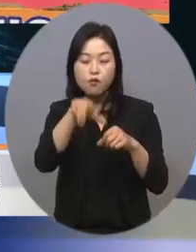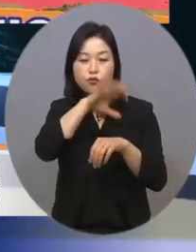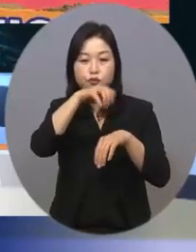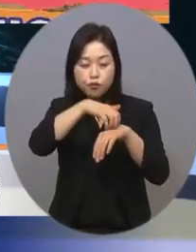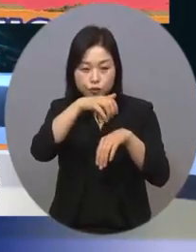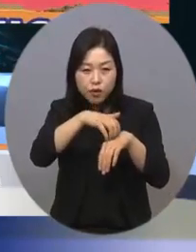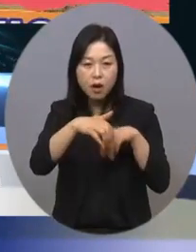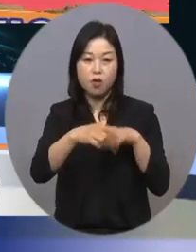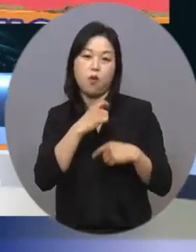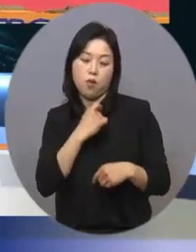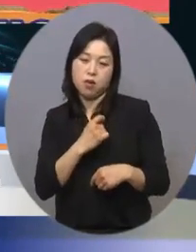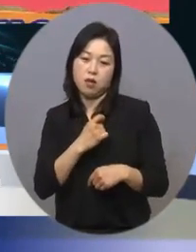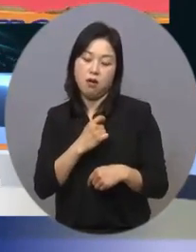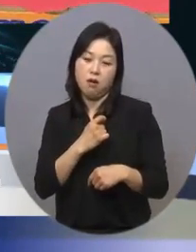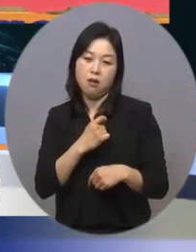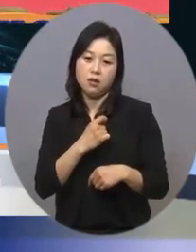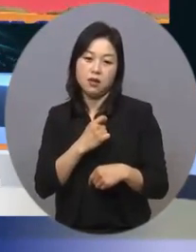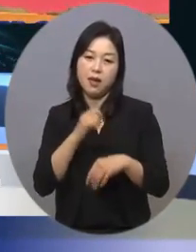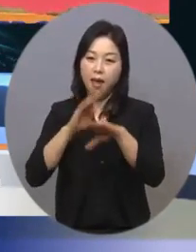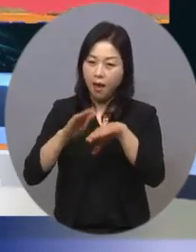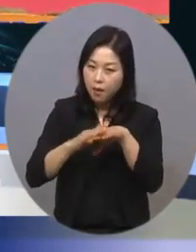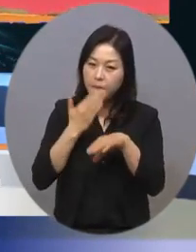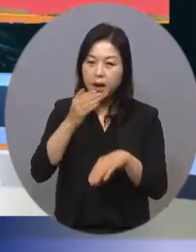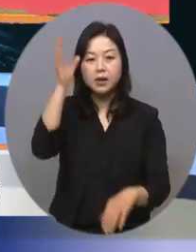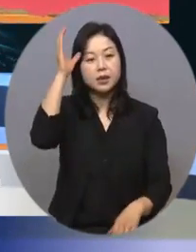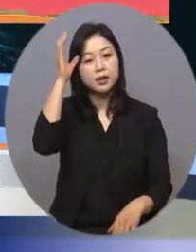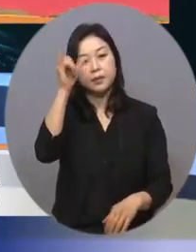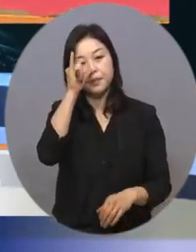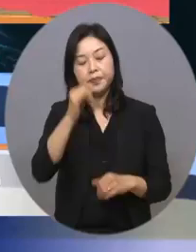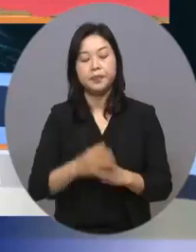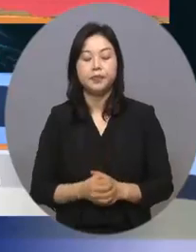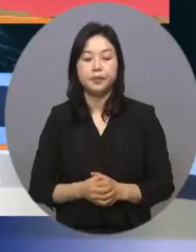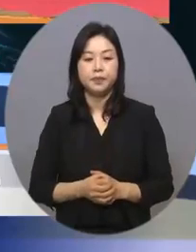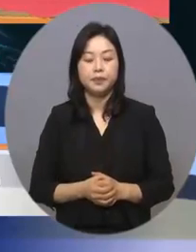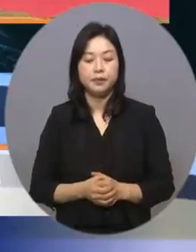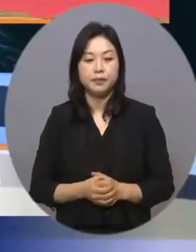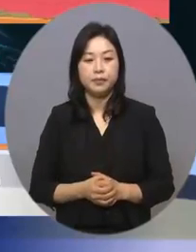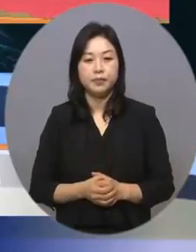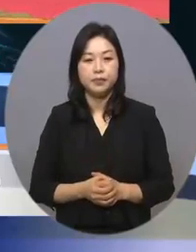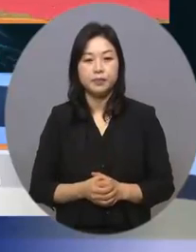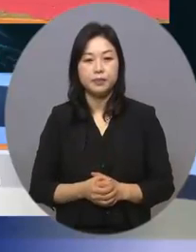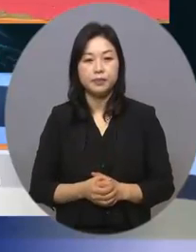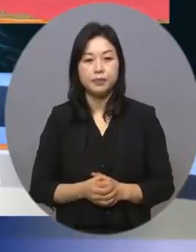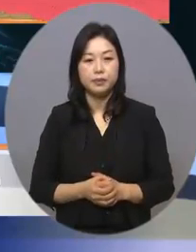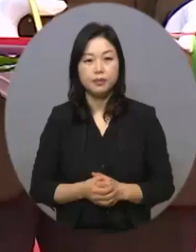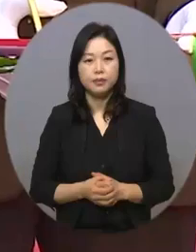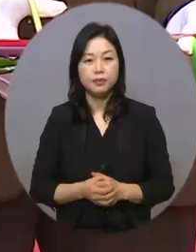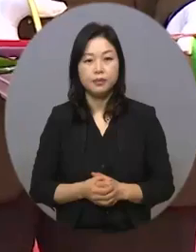훈련 수요가 일부 해소될 것으로 기대되는데요. 자세한 내용 박상용 기자가 전합니다.